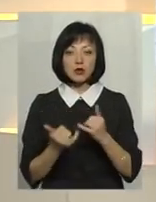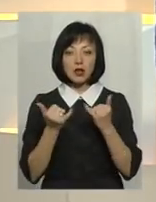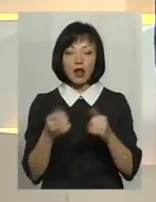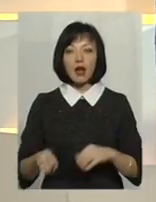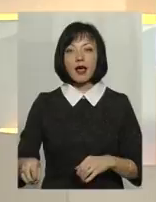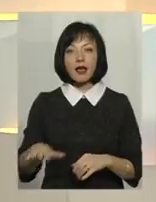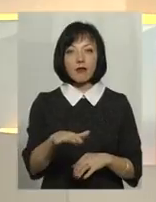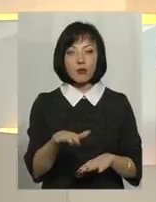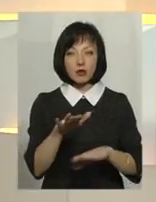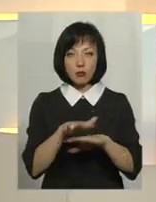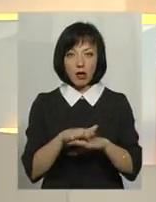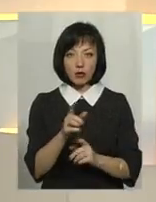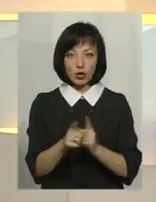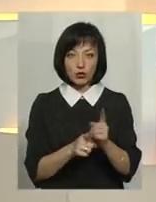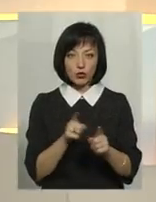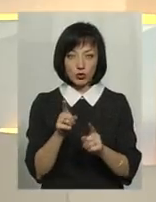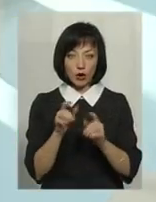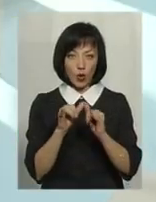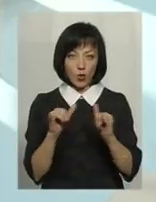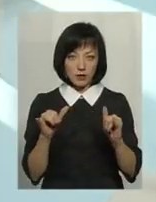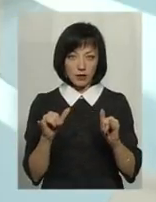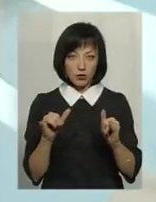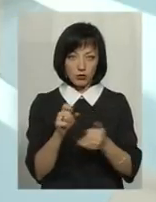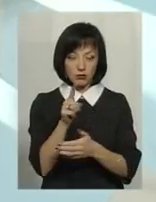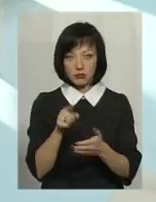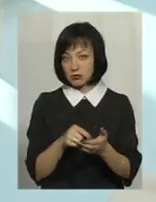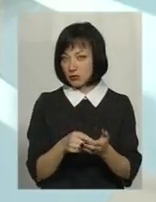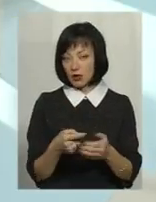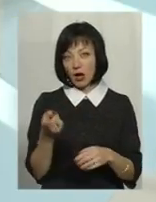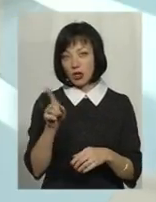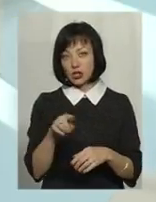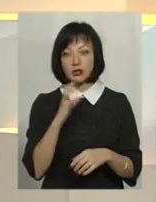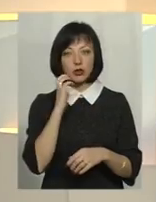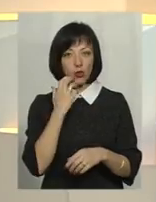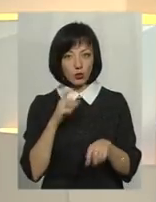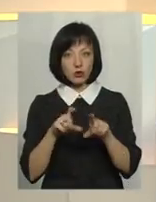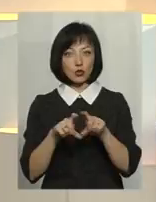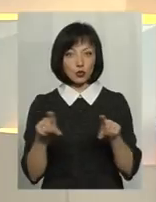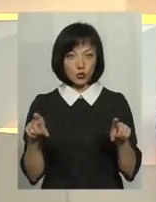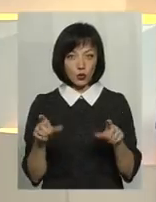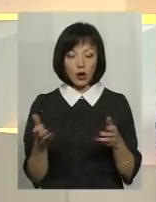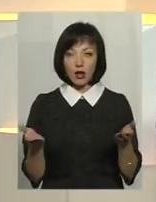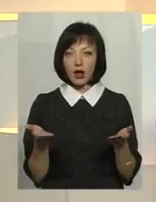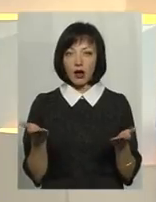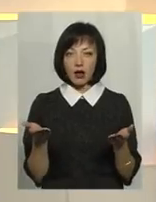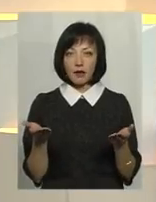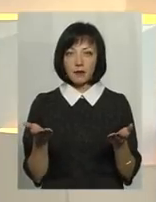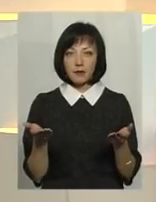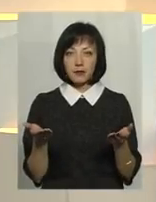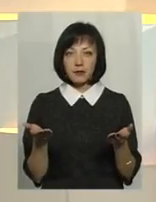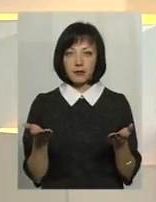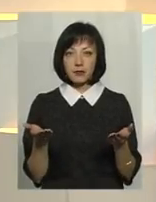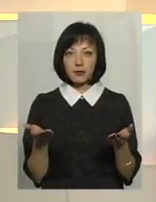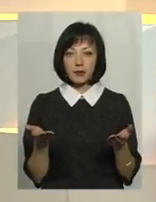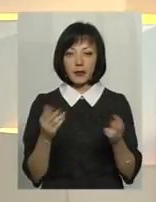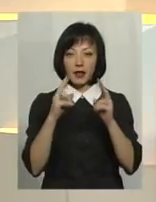Європейського банку реконструкції та розвитку все-таки. Адже серйозна структура, яка, мабуть,